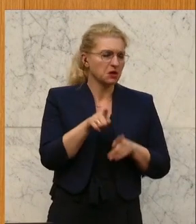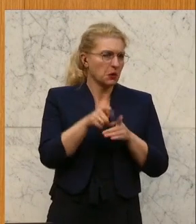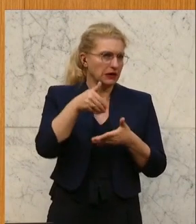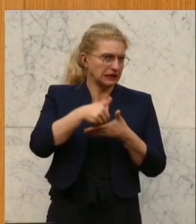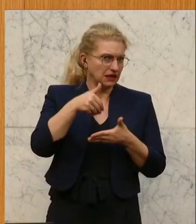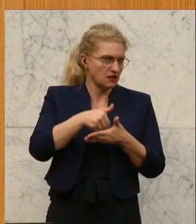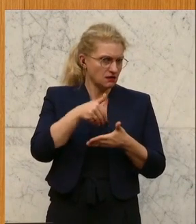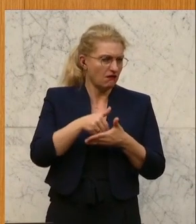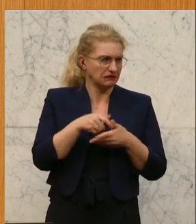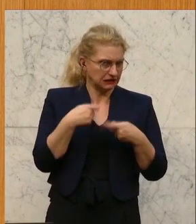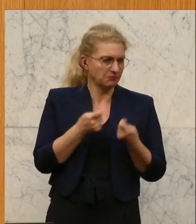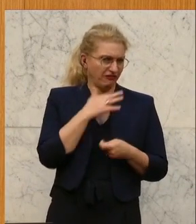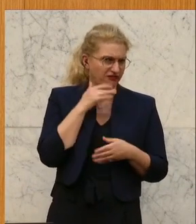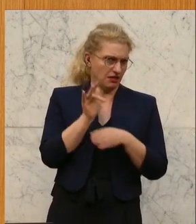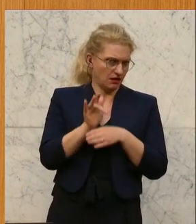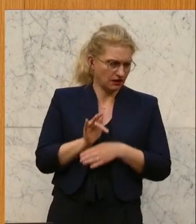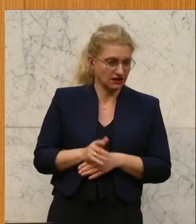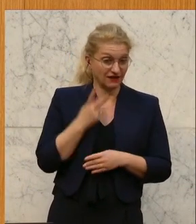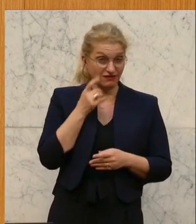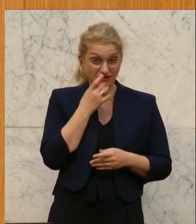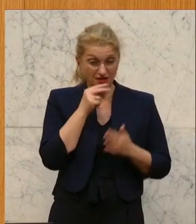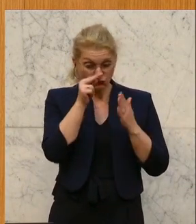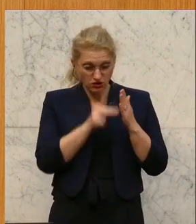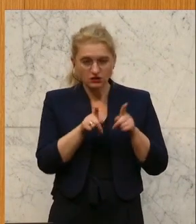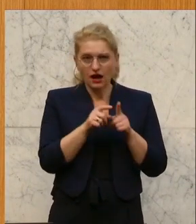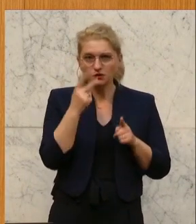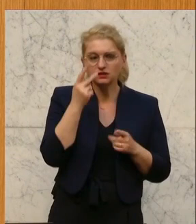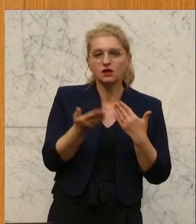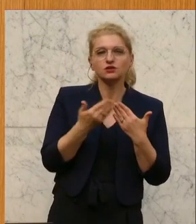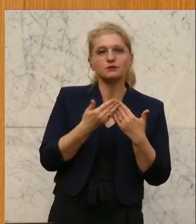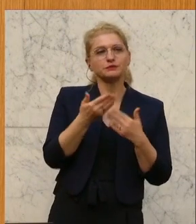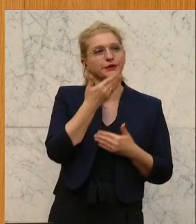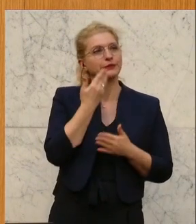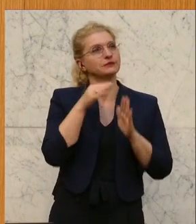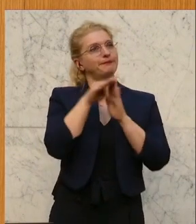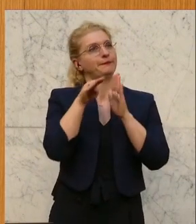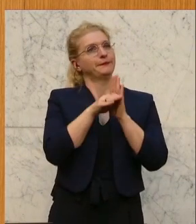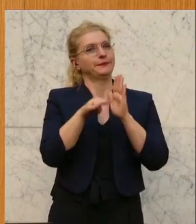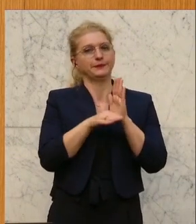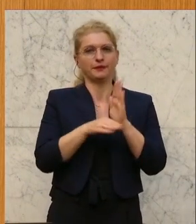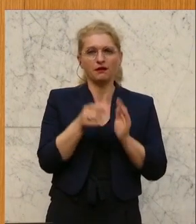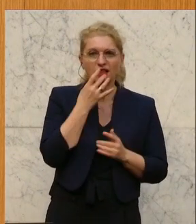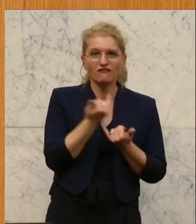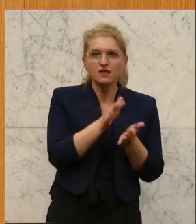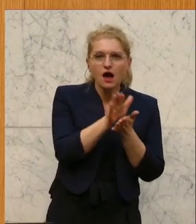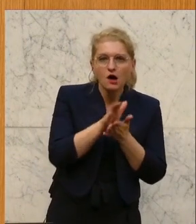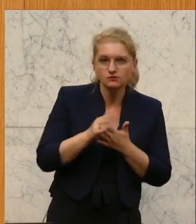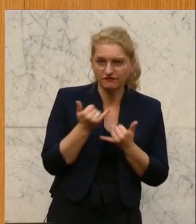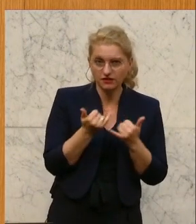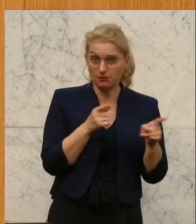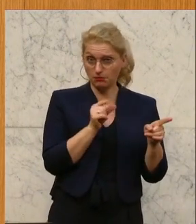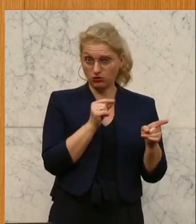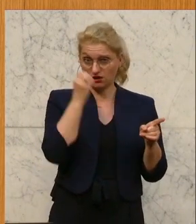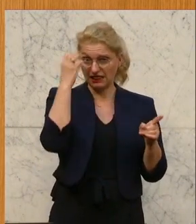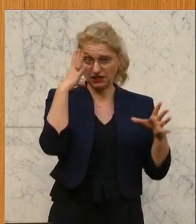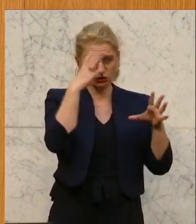einiges an Kritik her. Weil wenn man es sich anschaut, dann sieht man ja auch, es gibt ja überhaupt keine Richtlinien, wie das genau ausgegeben werden soll. Also Licht ins Dunkel bekommt